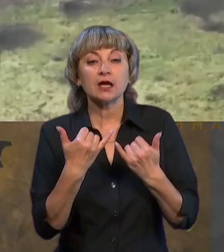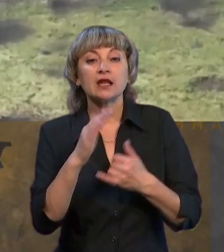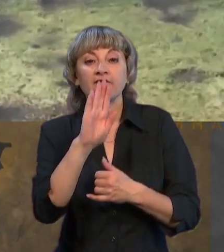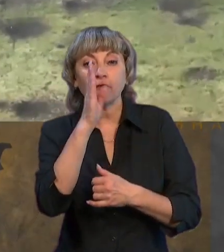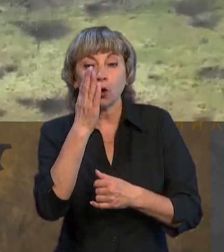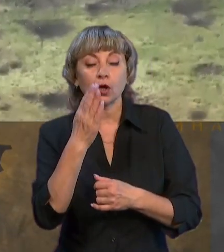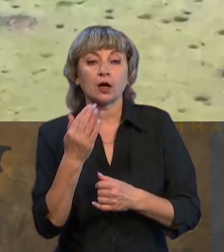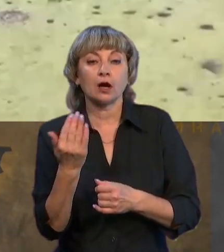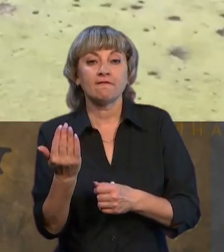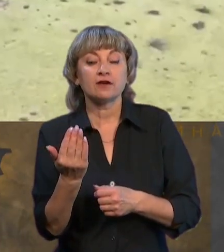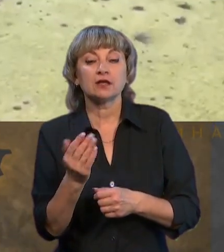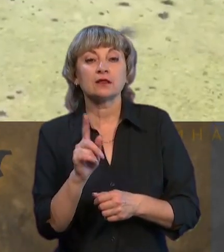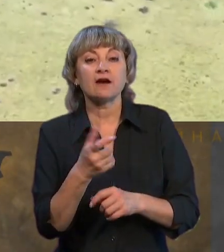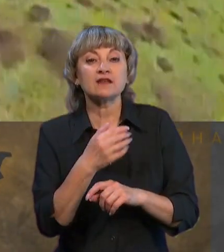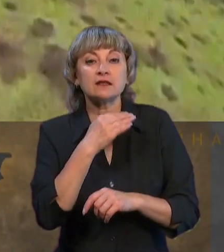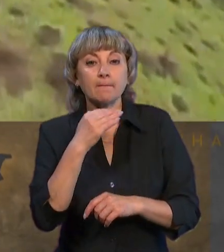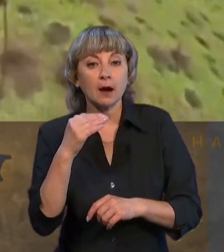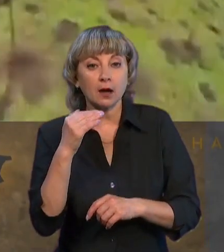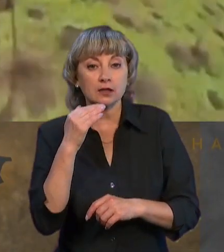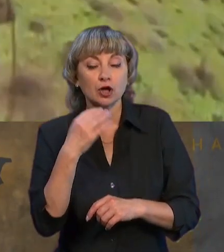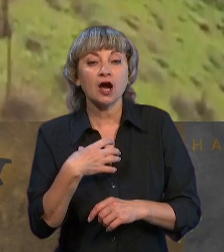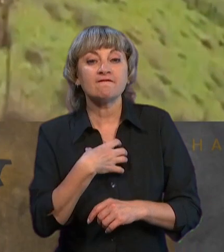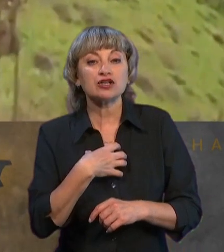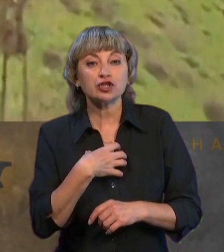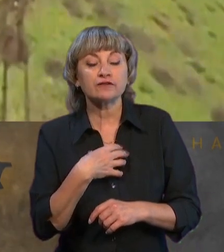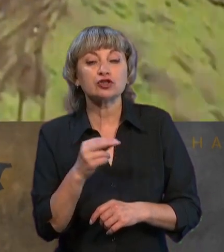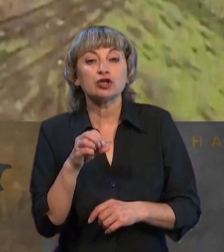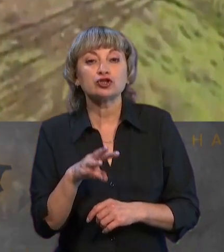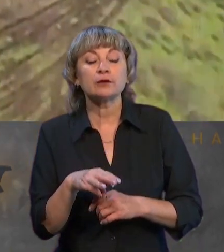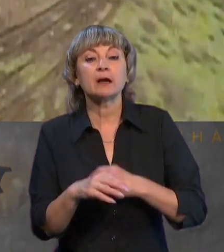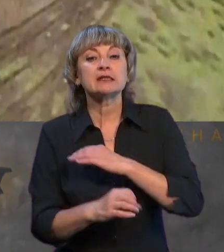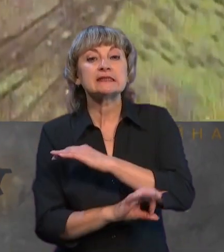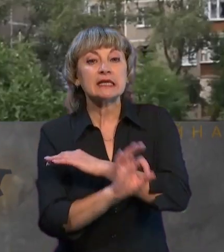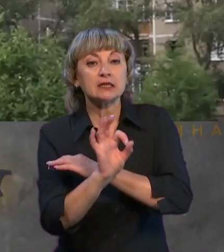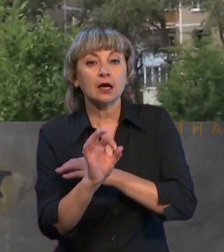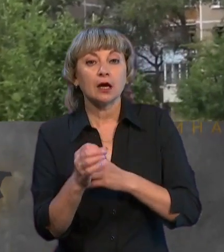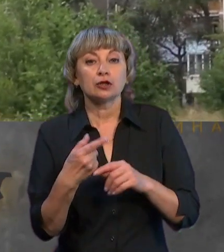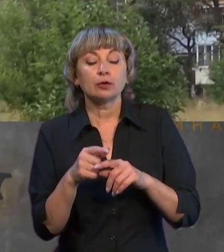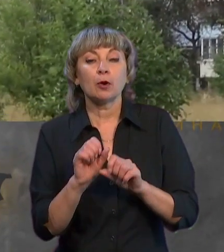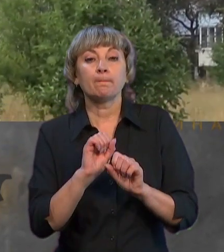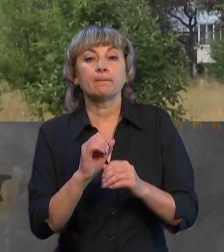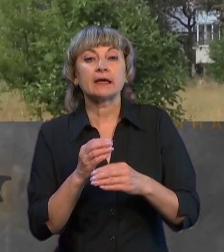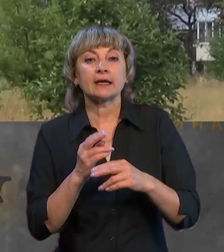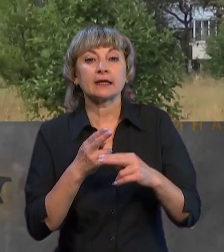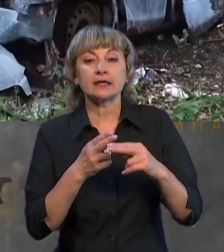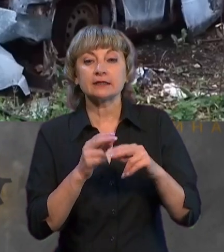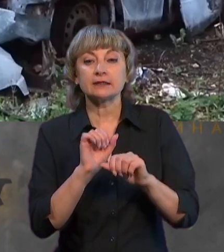навіть набагато важливіші, чим Схід. Тому що перекриття якраз